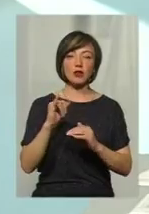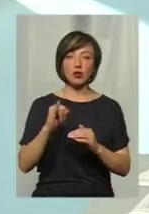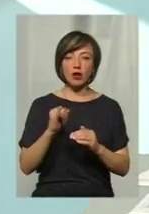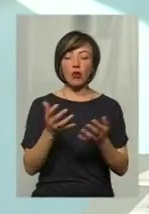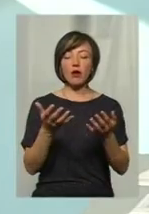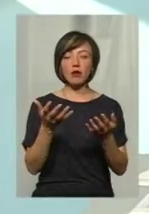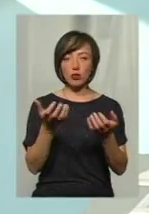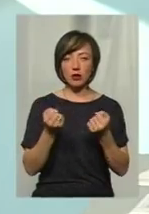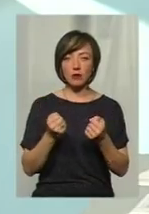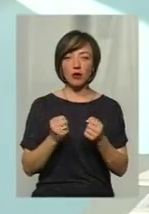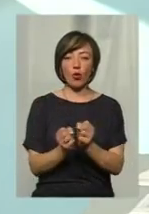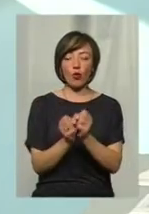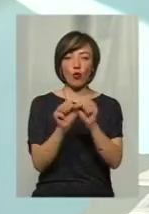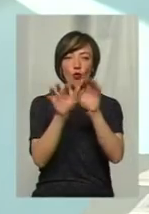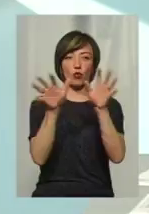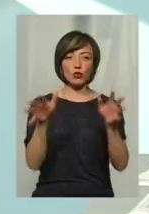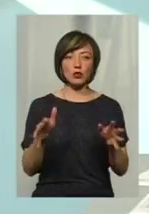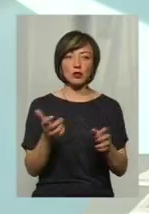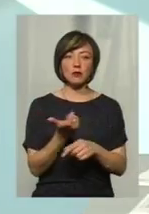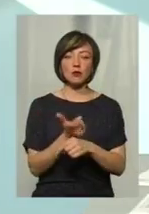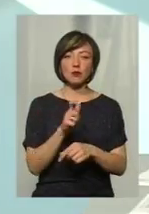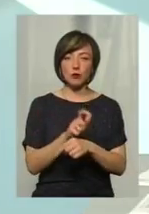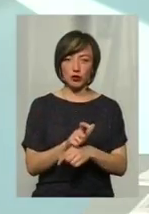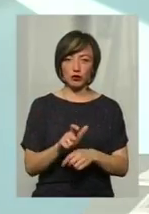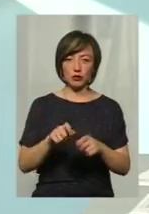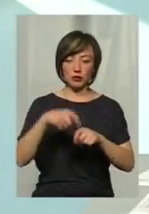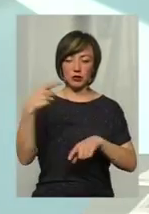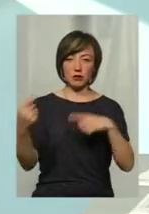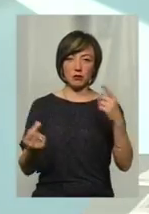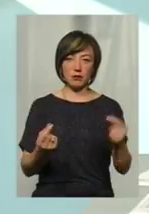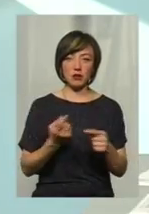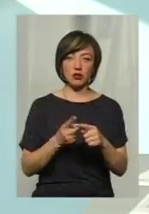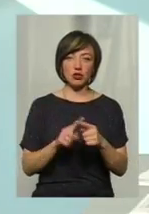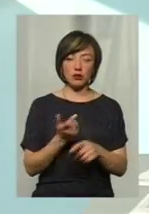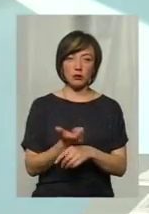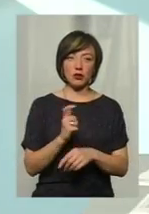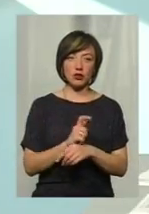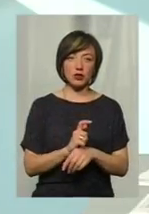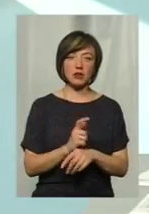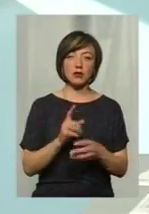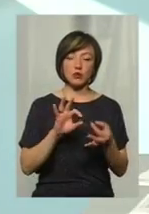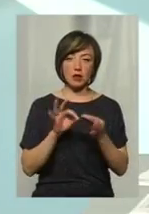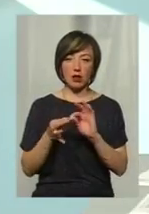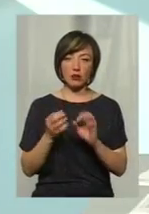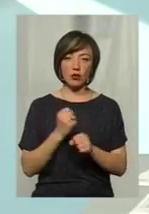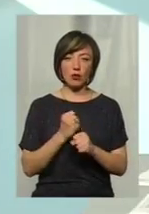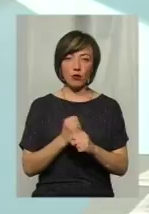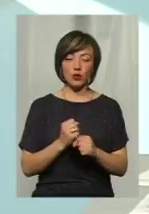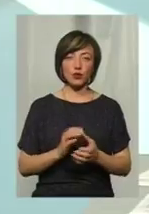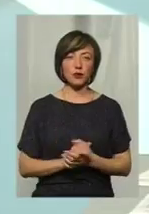тоді ми отримуємо цілий кущ і декілька стебел даного бур'яна, що, звичайно, ще ускладнює роботу.